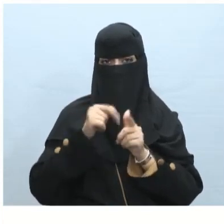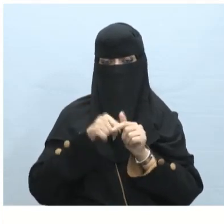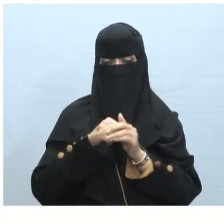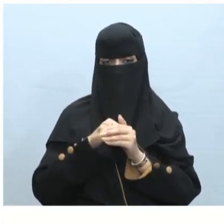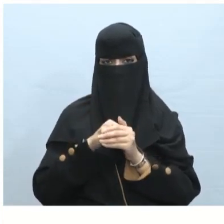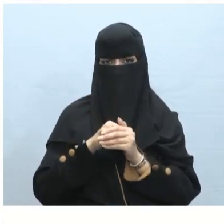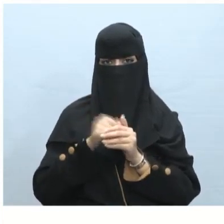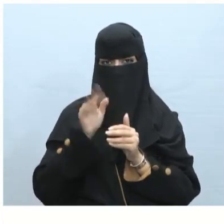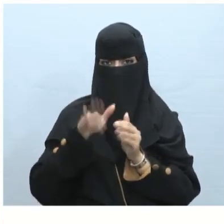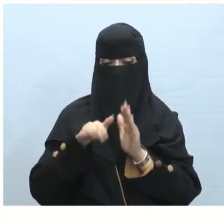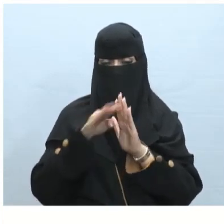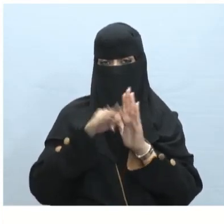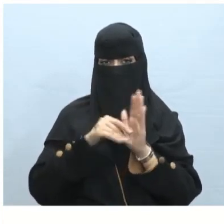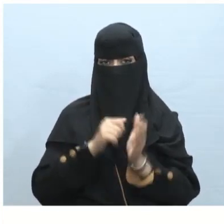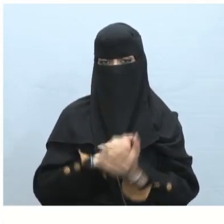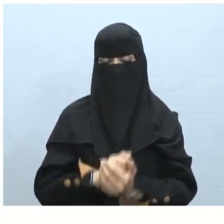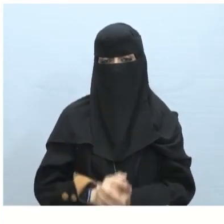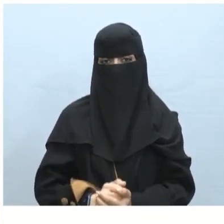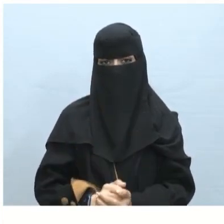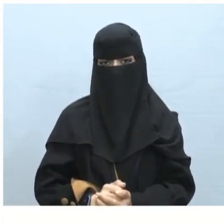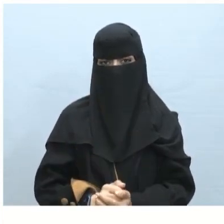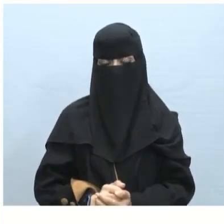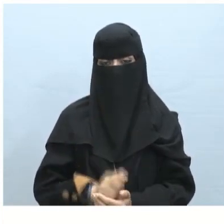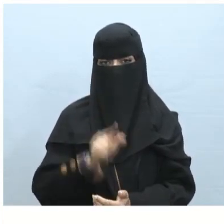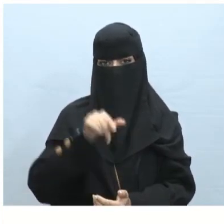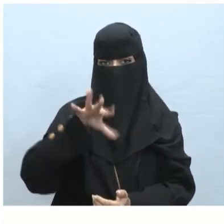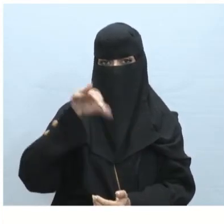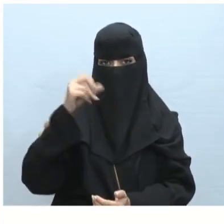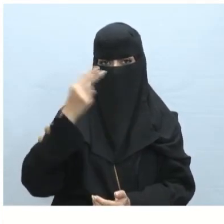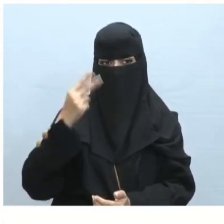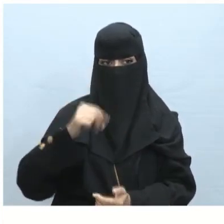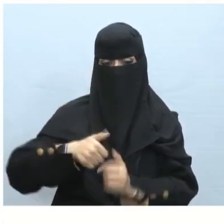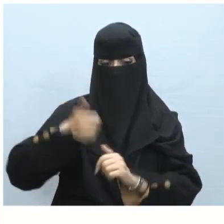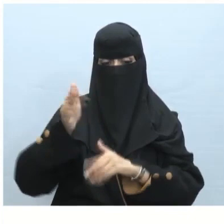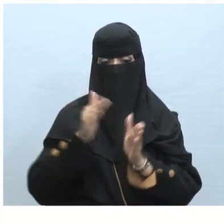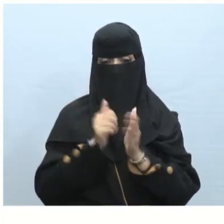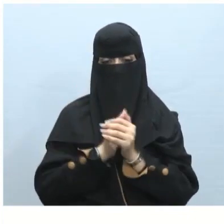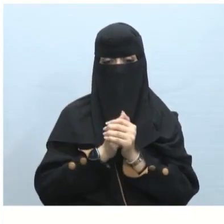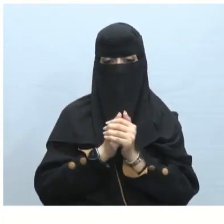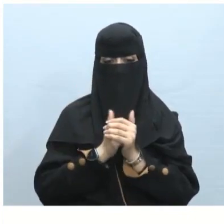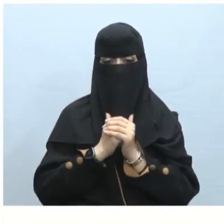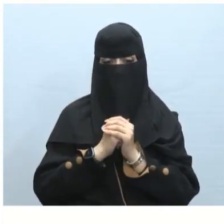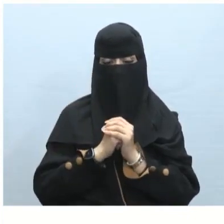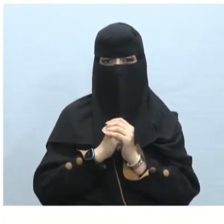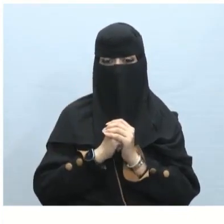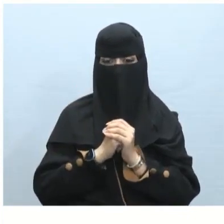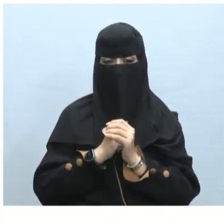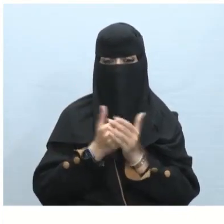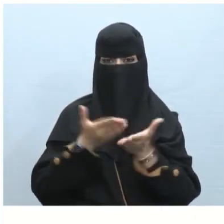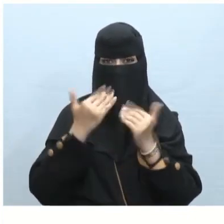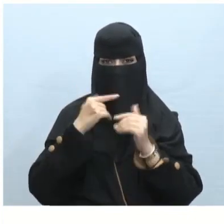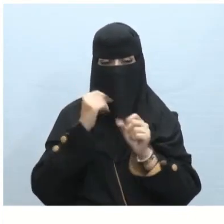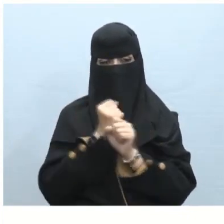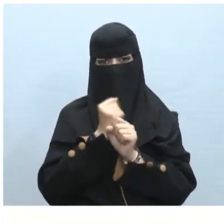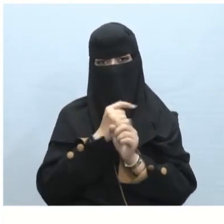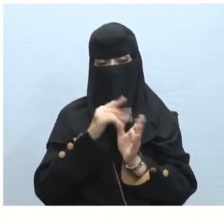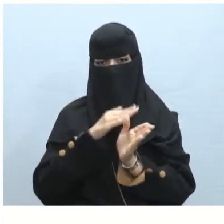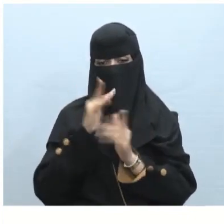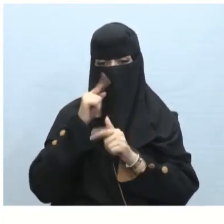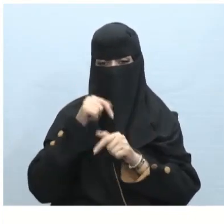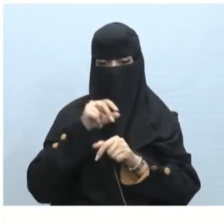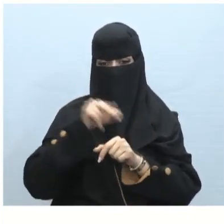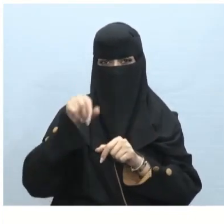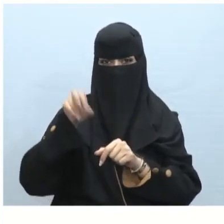PowerPoint لجعل الرسم أفضل تطبيق عملي على